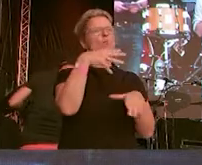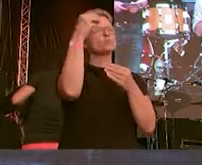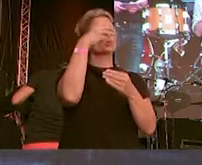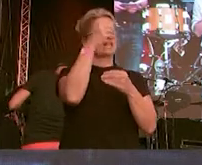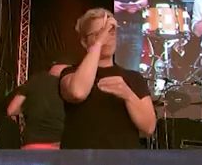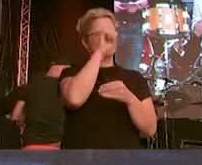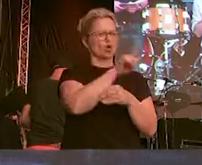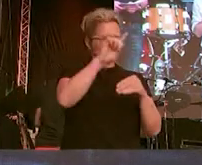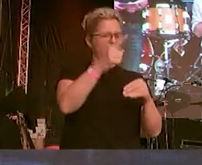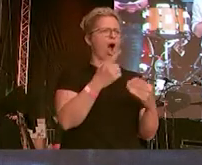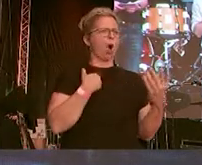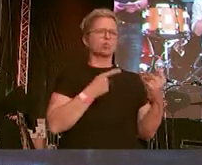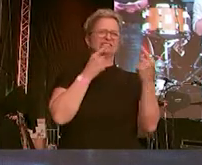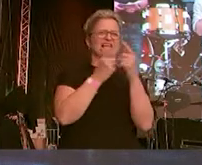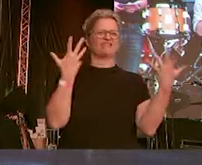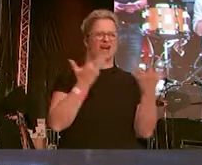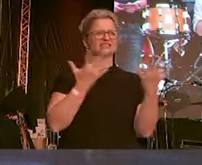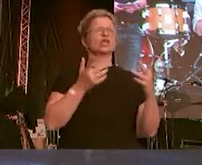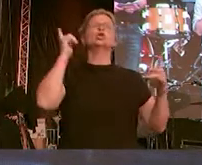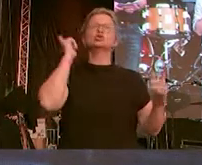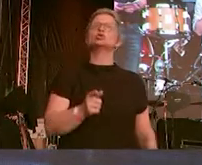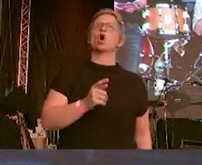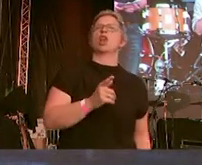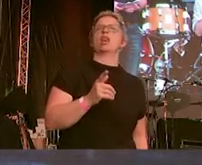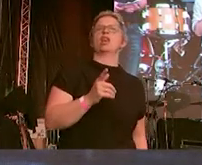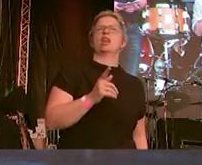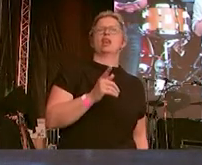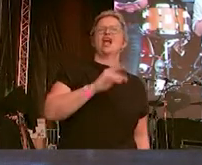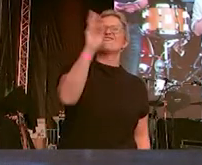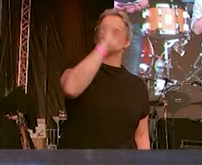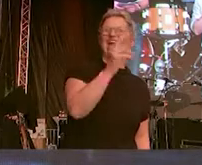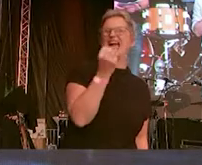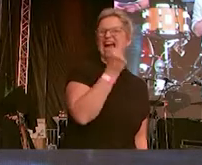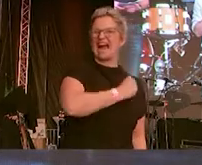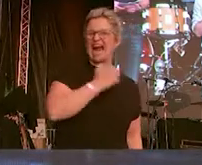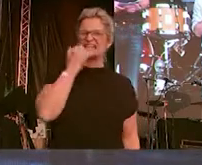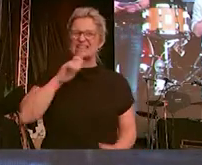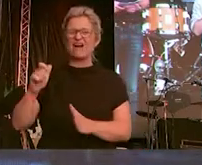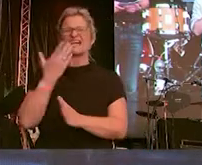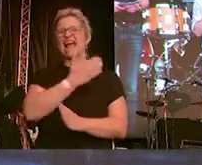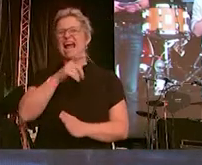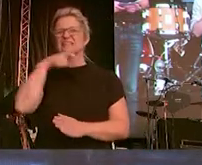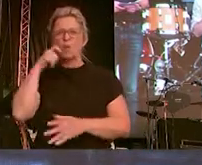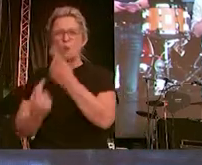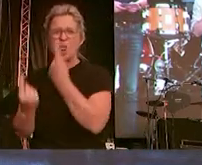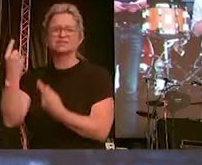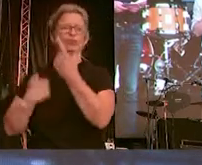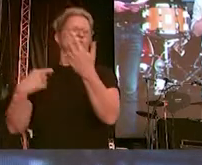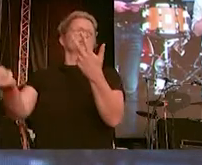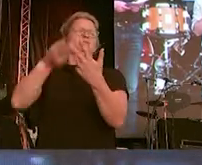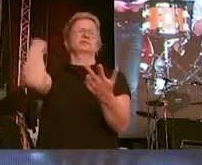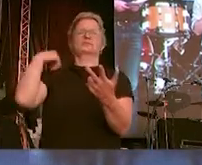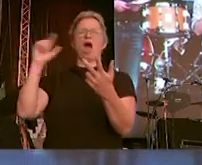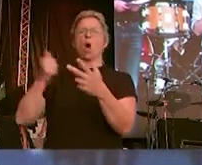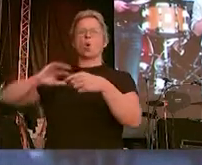dass wir uns solidarisch mit allen, die von rechter Gewalt, vom Rechtspopulismus und eben von